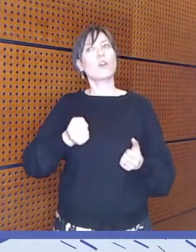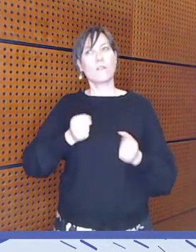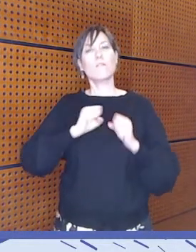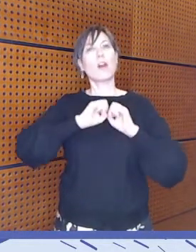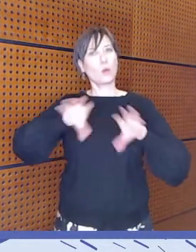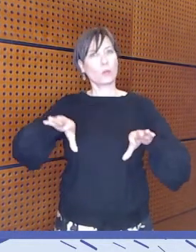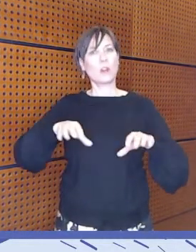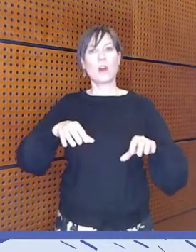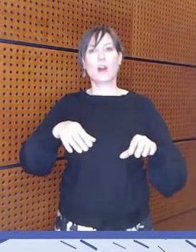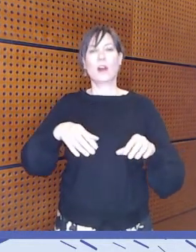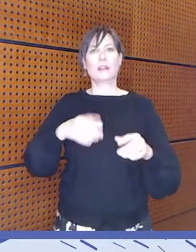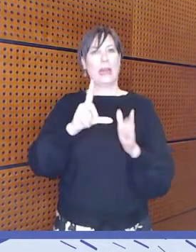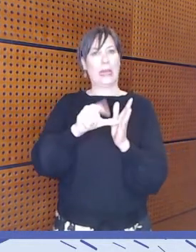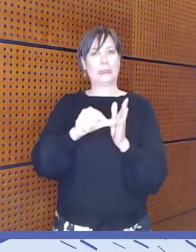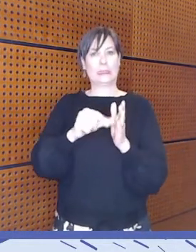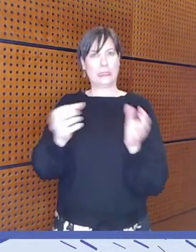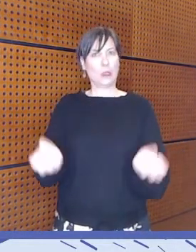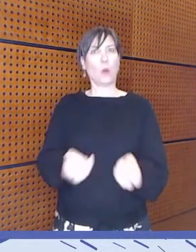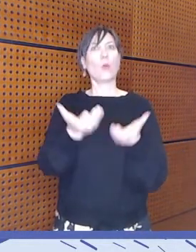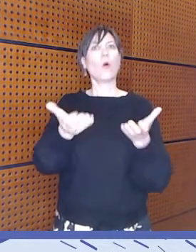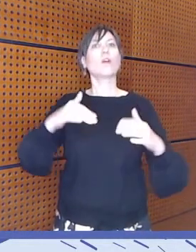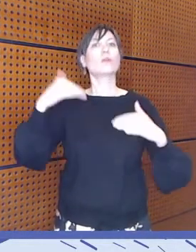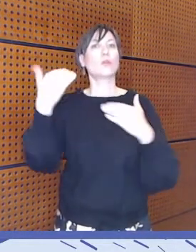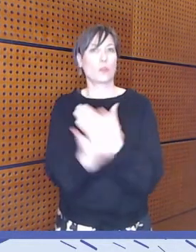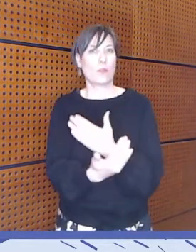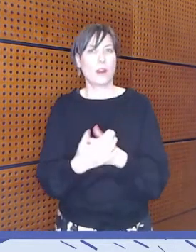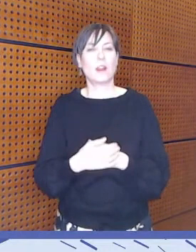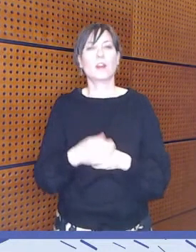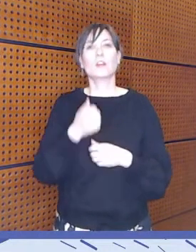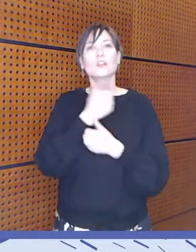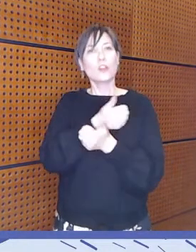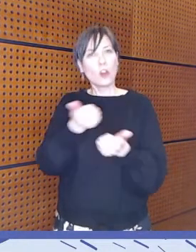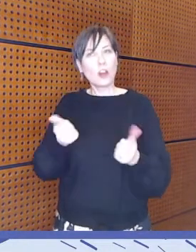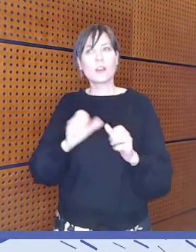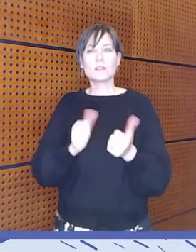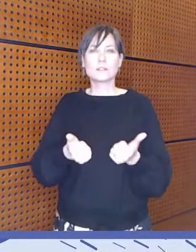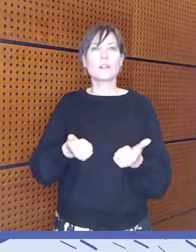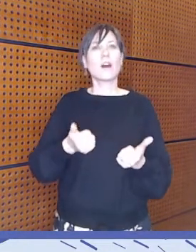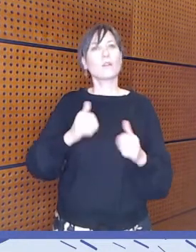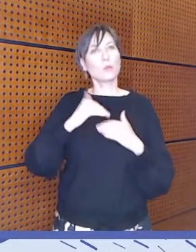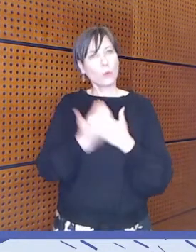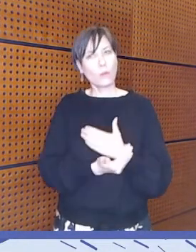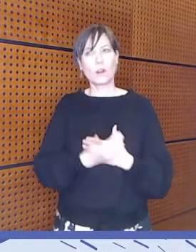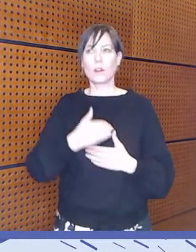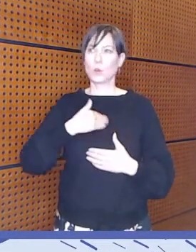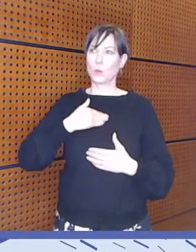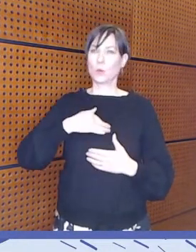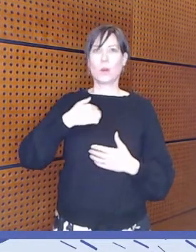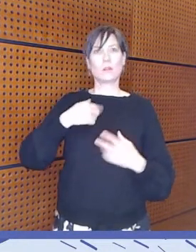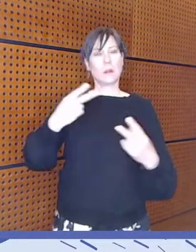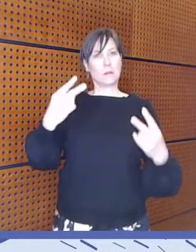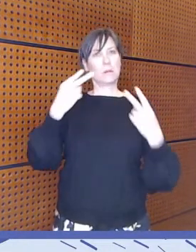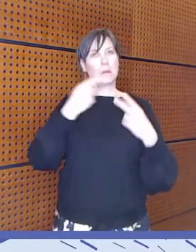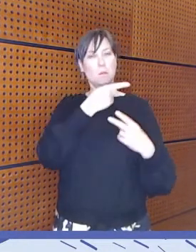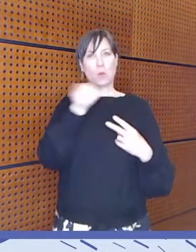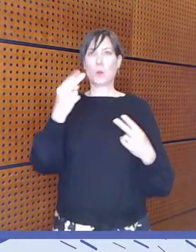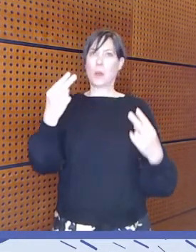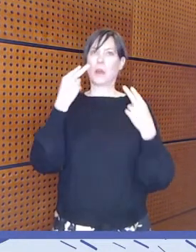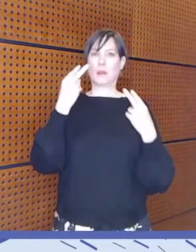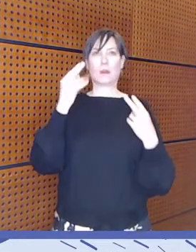turvallinen ja että jokainen voi olla siinä omana itsenään turvallisesti ja kokea tulleensa kuulluksi ja nähdyksi?